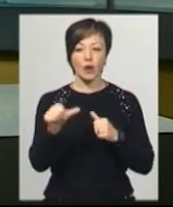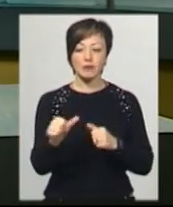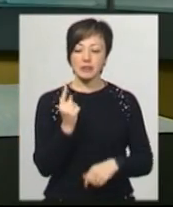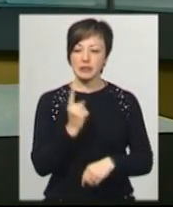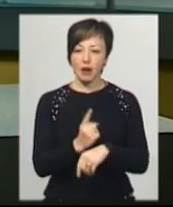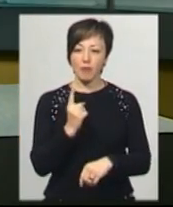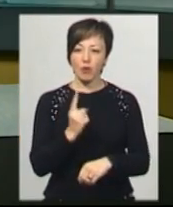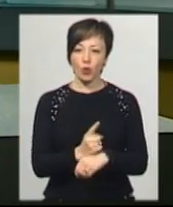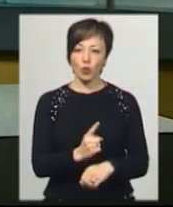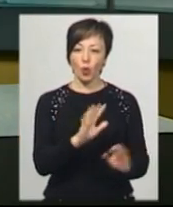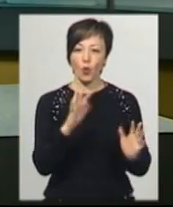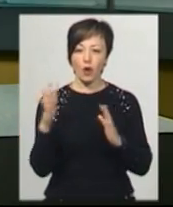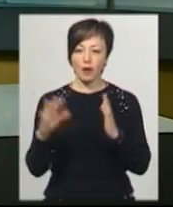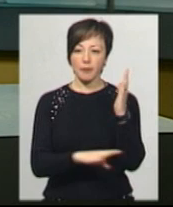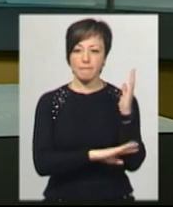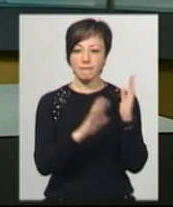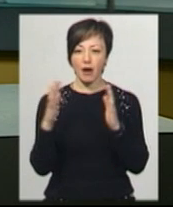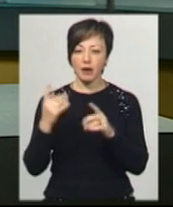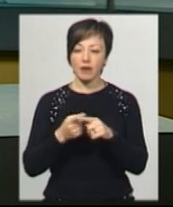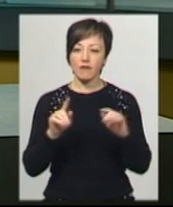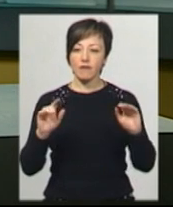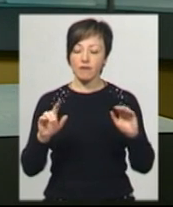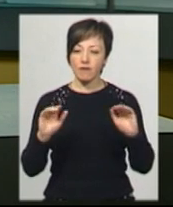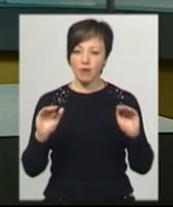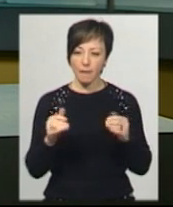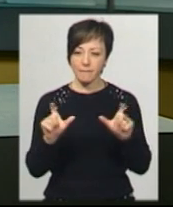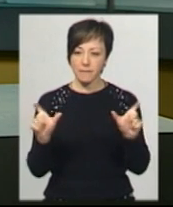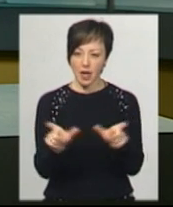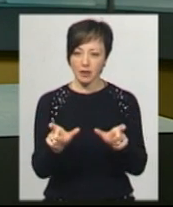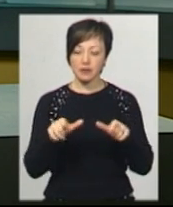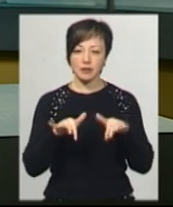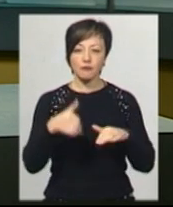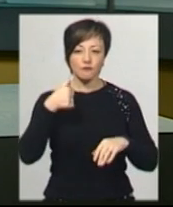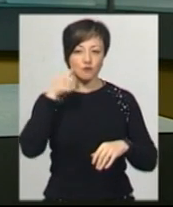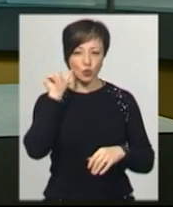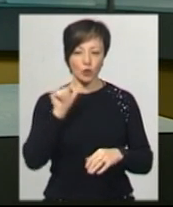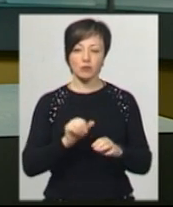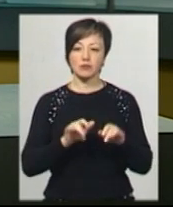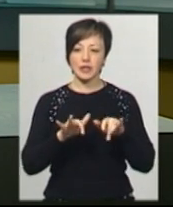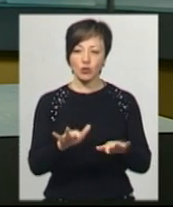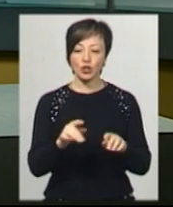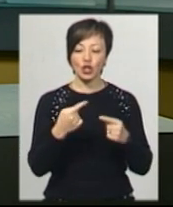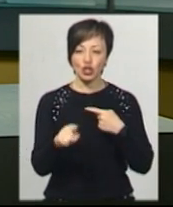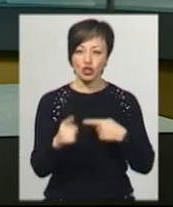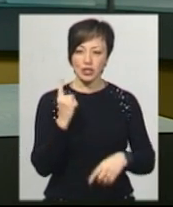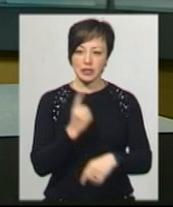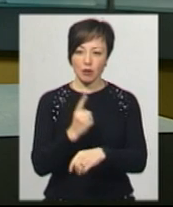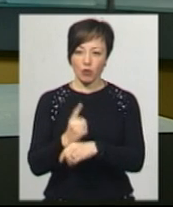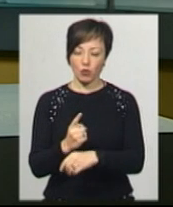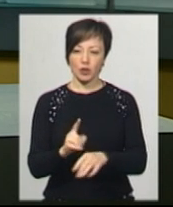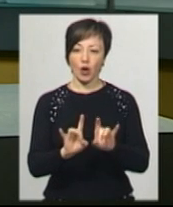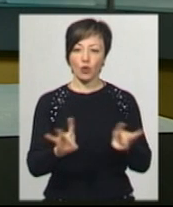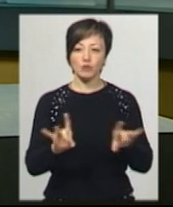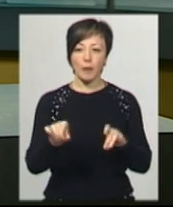гуляти у парках та скверах, в рамках посилення карантинних заходів від учора у Україні діють і інші обмеження та заборони. Як